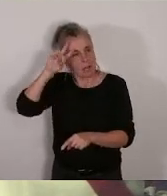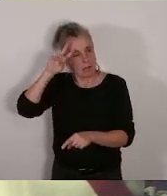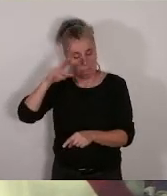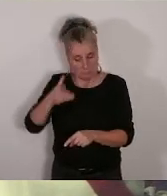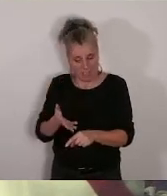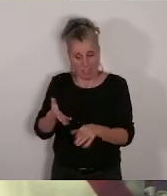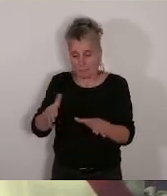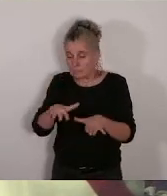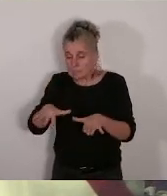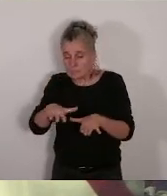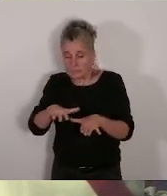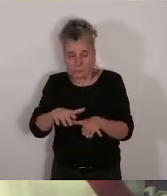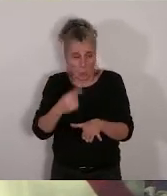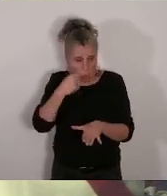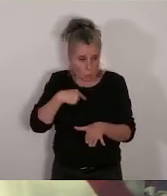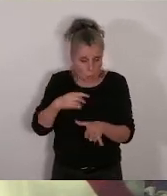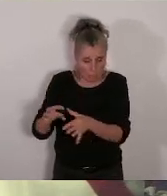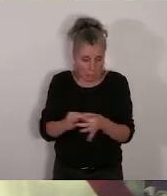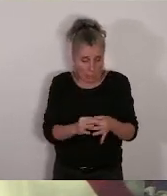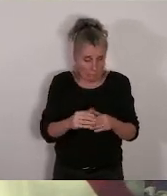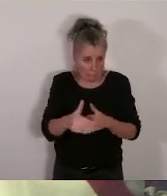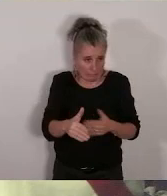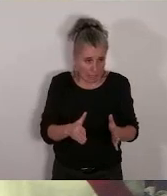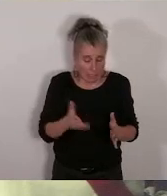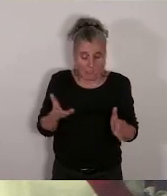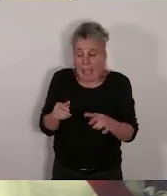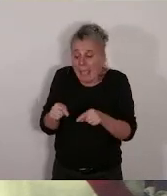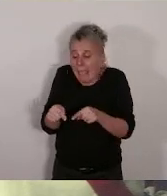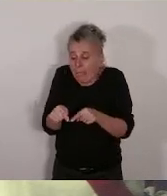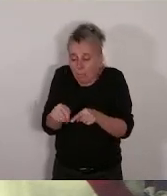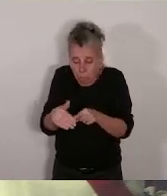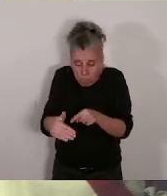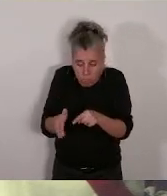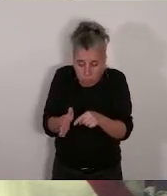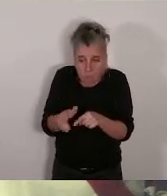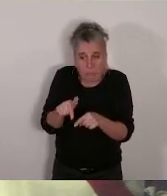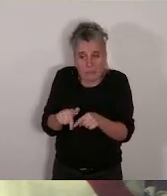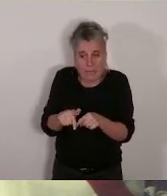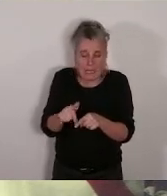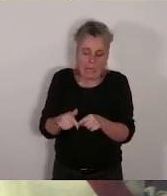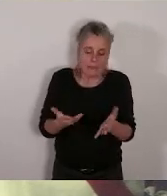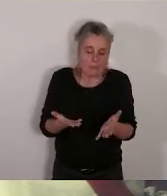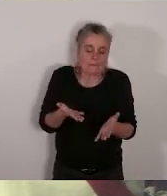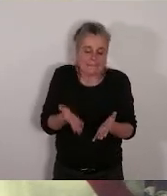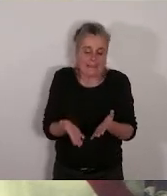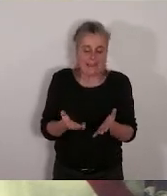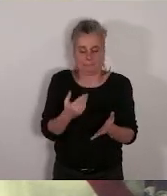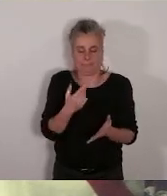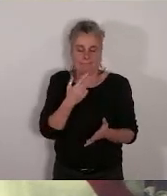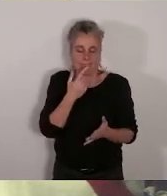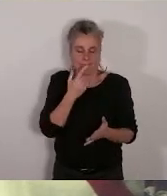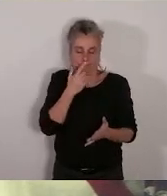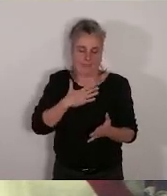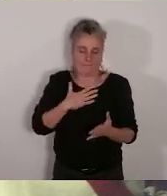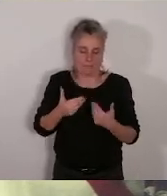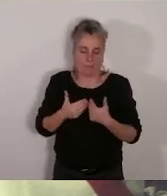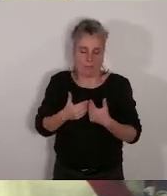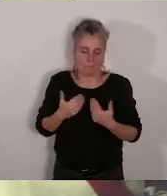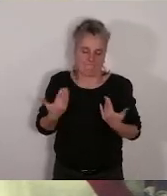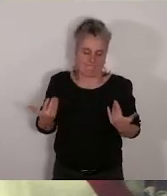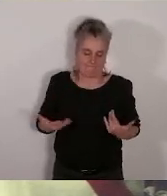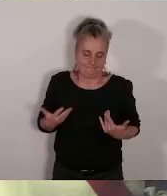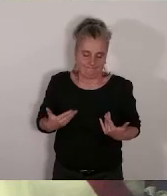périmètre mais comme il y a un petit bout de la ZAC Saint-Charles on nous demande notre avis sur un rapport présenté au conseil municipal